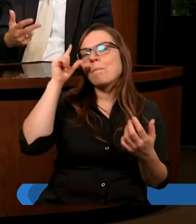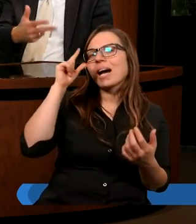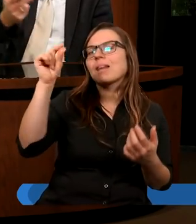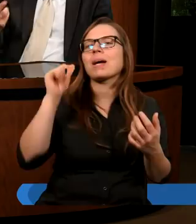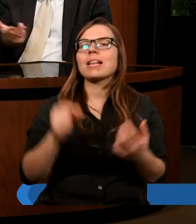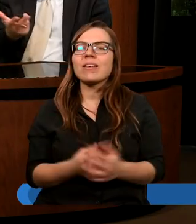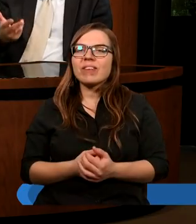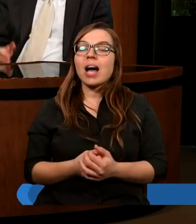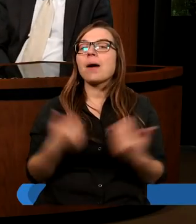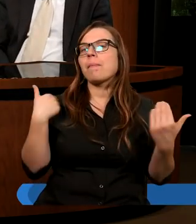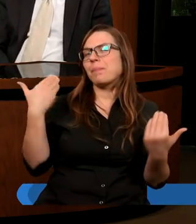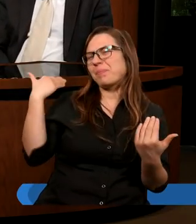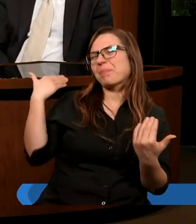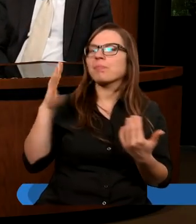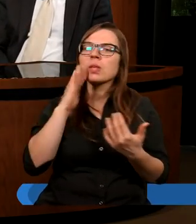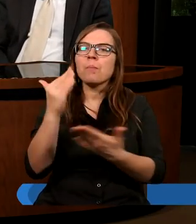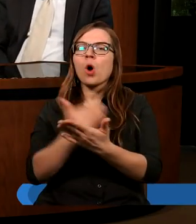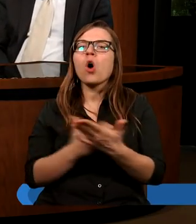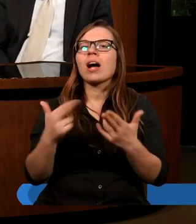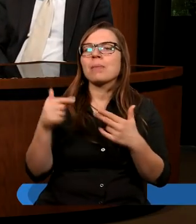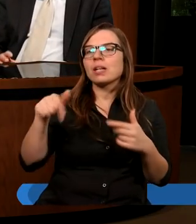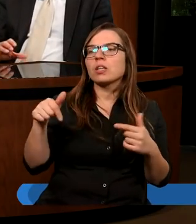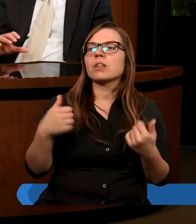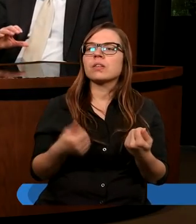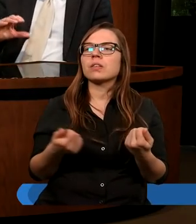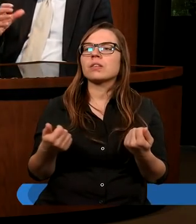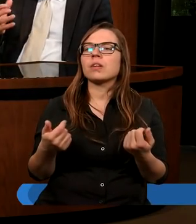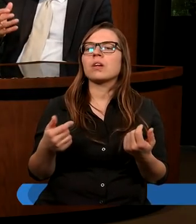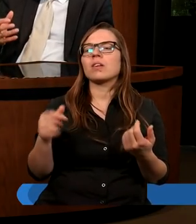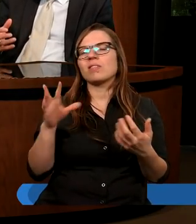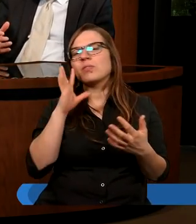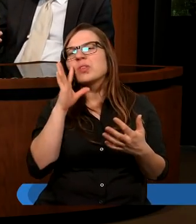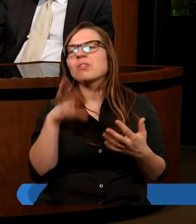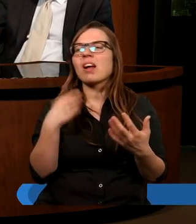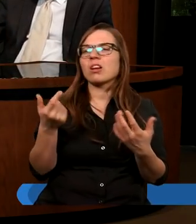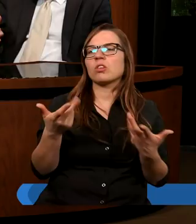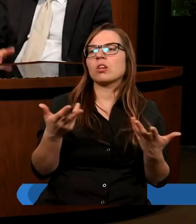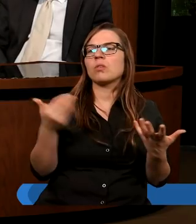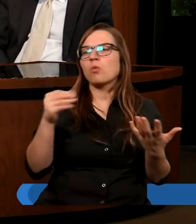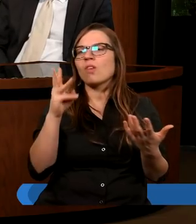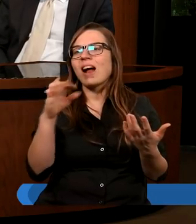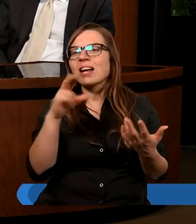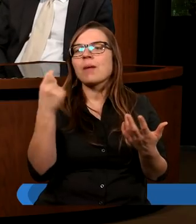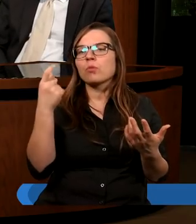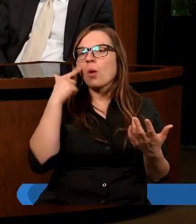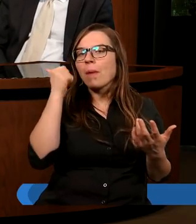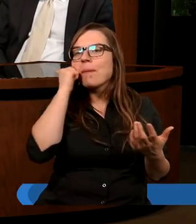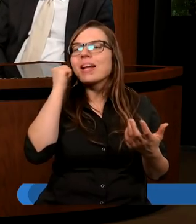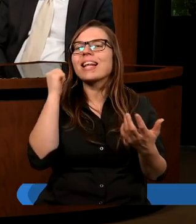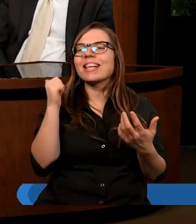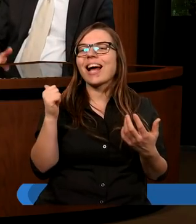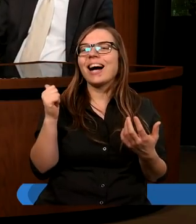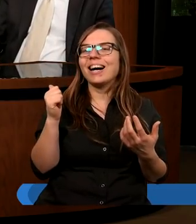Tak. Kiedyś był taki program tutaj z świecą, nie? Może Waldemar trochę pamięta,